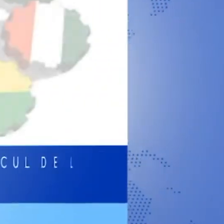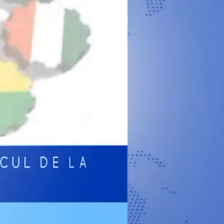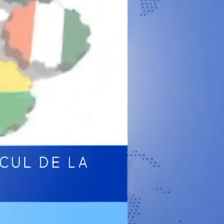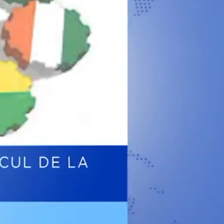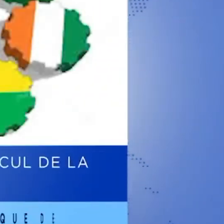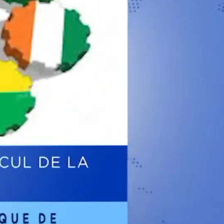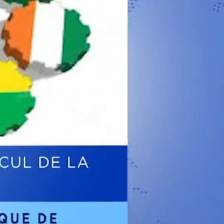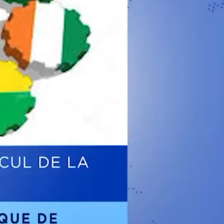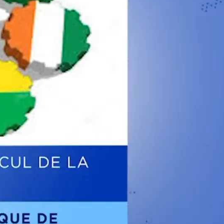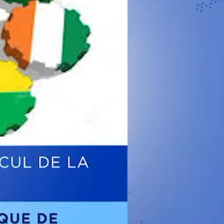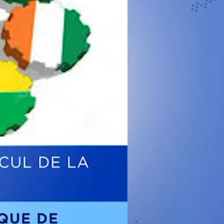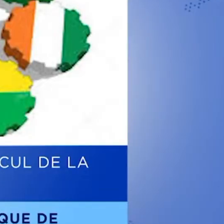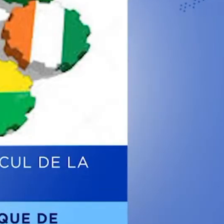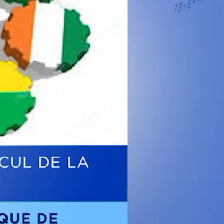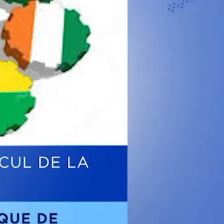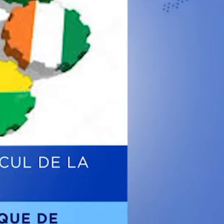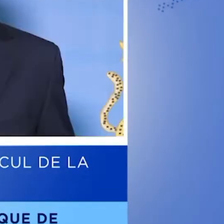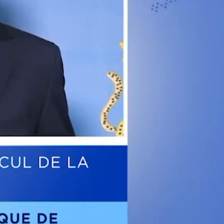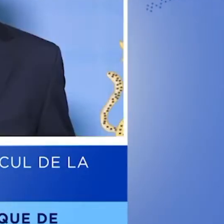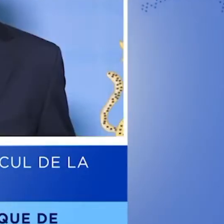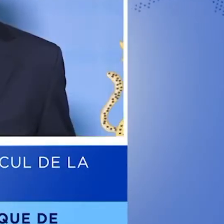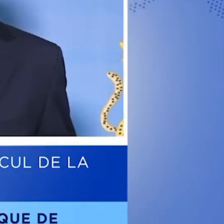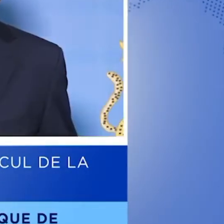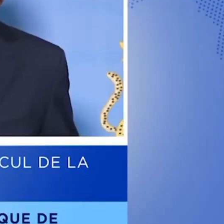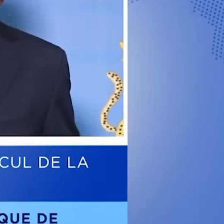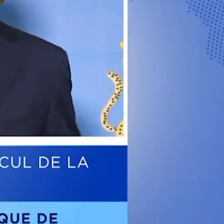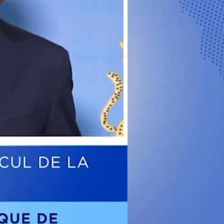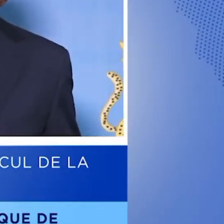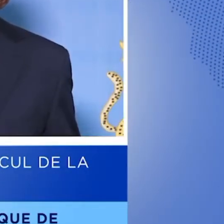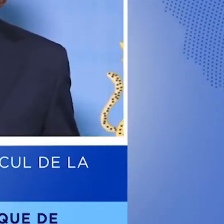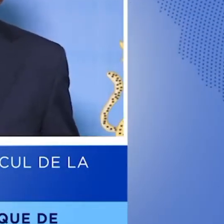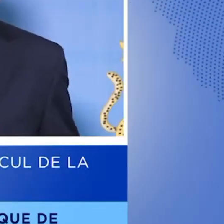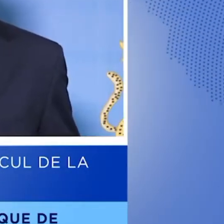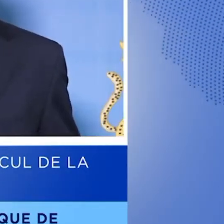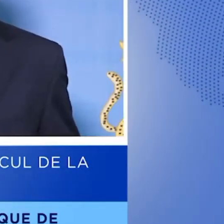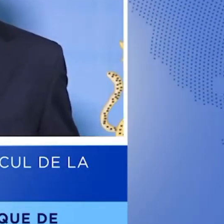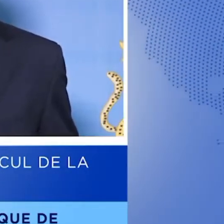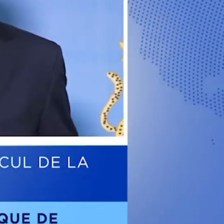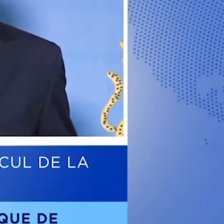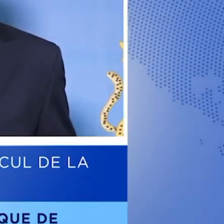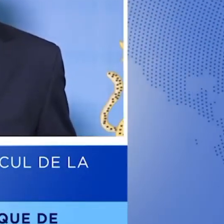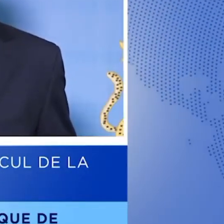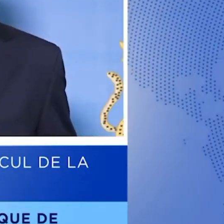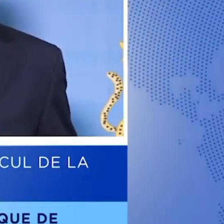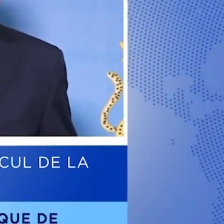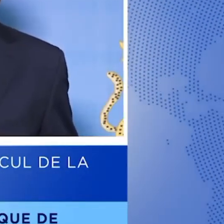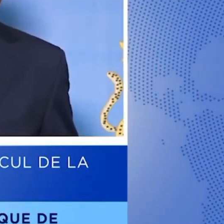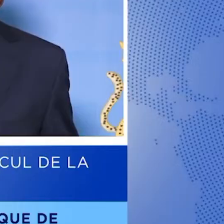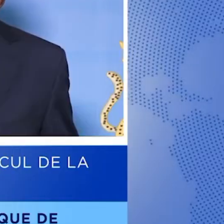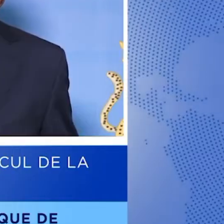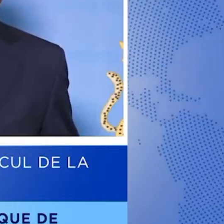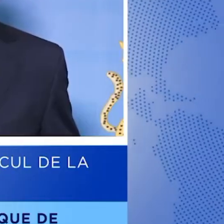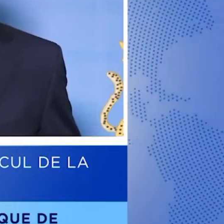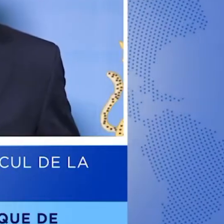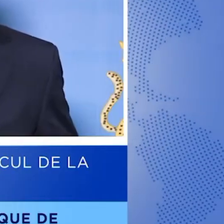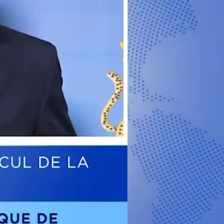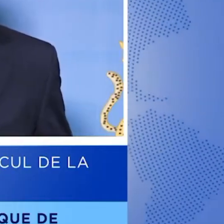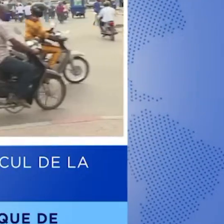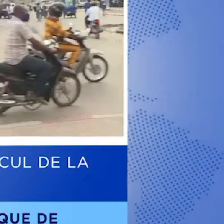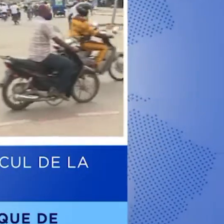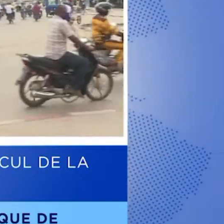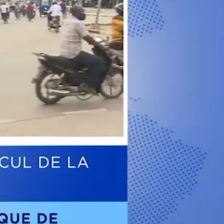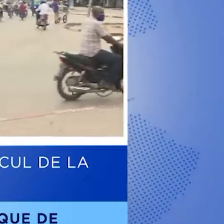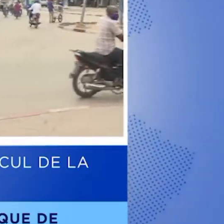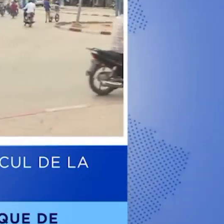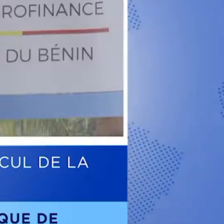Le Bénin, deuxième pays de lieu au mois où la pauvreté est moins élevée. L'information a été rendue publique ce mercredi